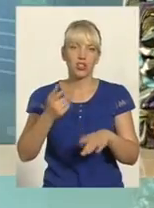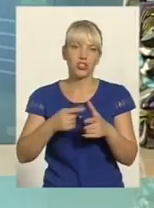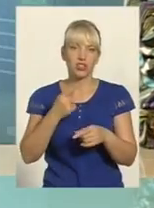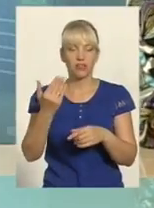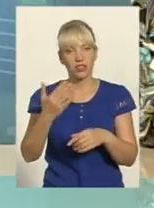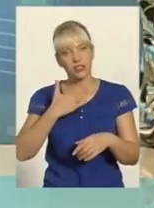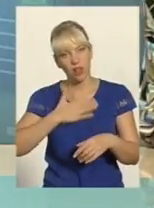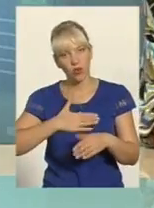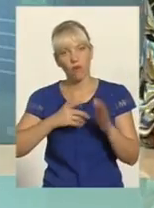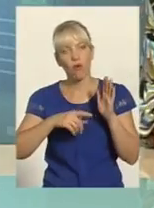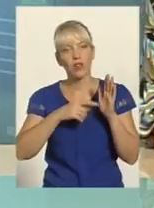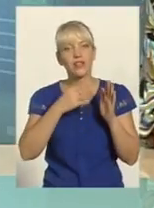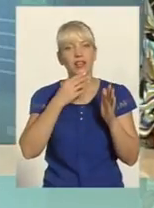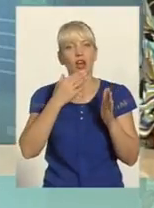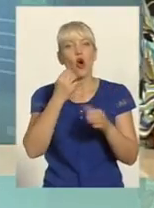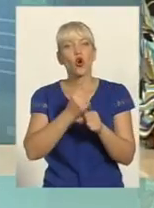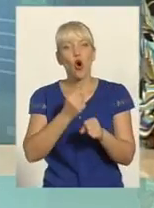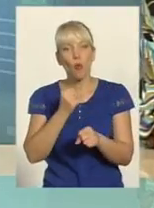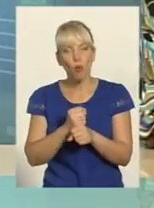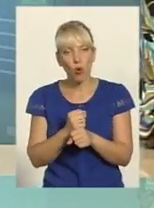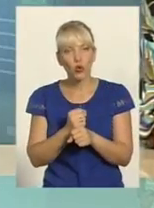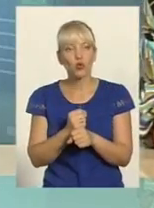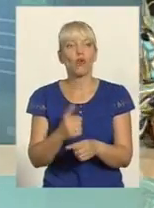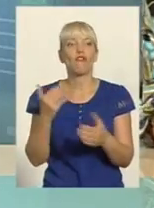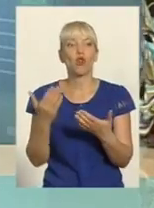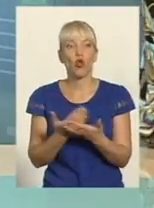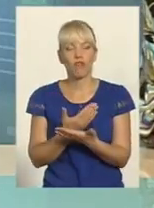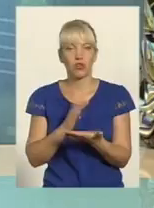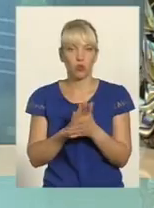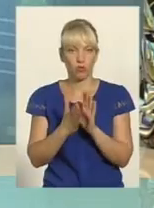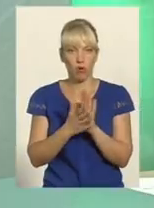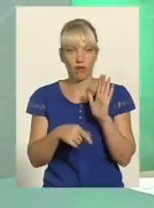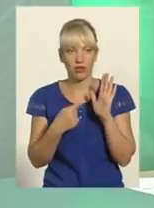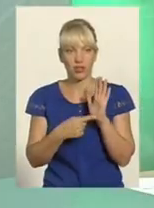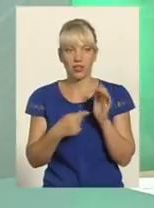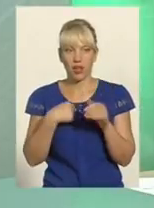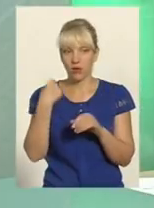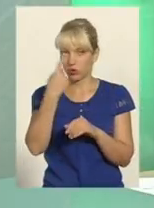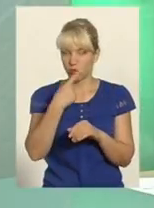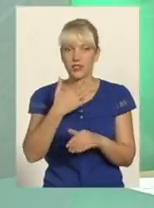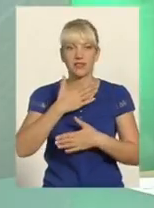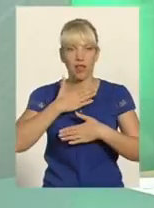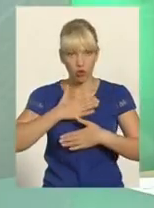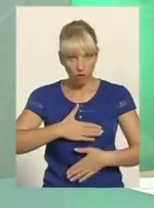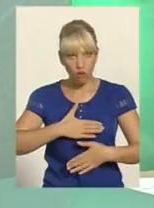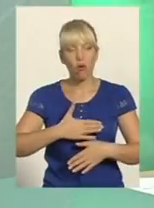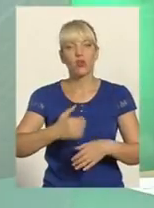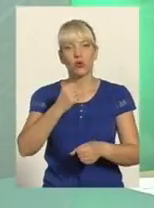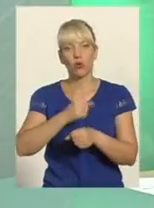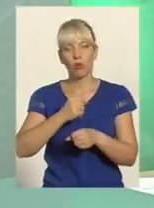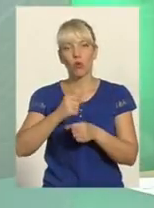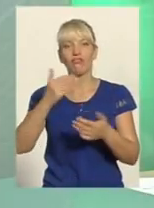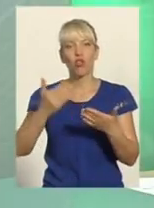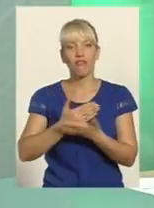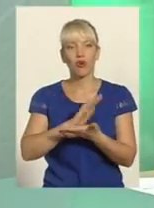задоволені роботою в нових умовах? Я особисто задоволений роботою в нових